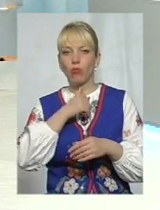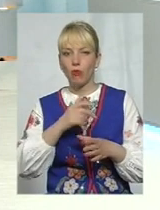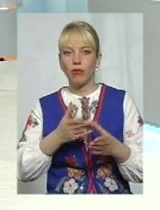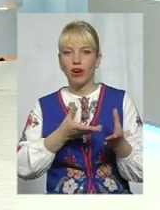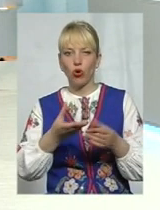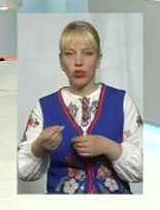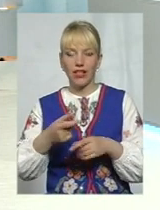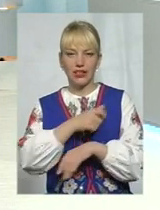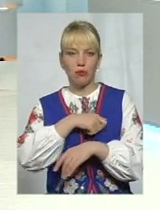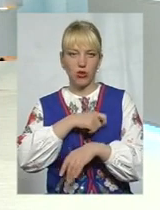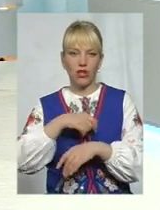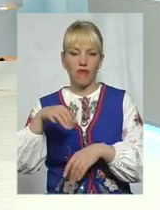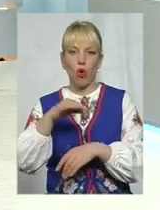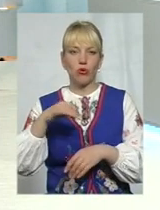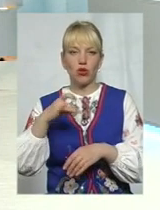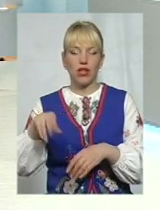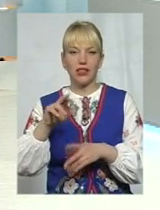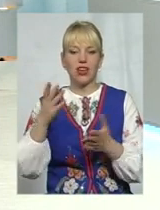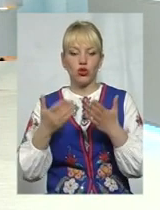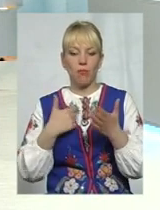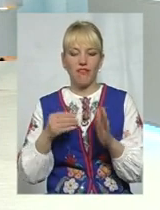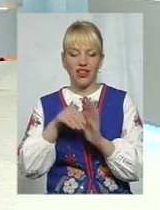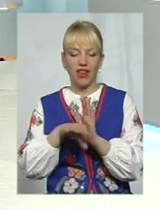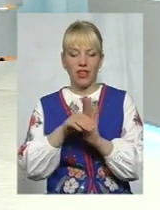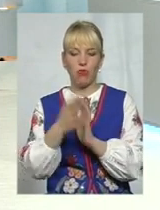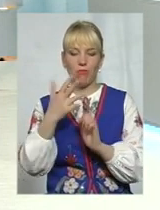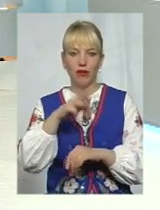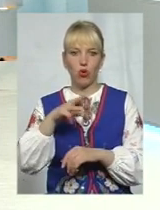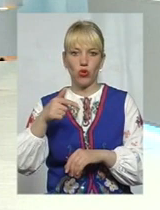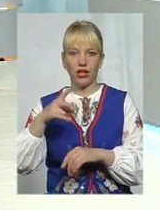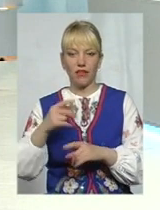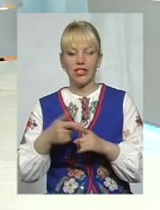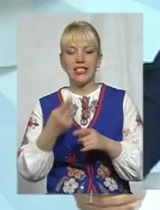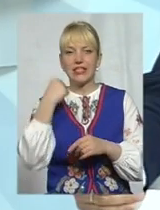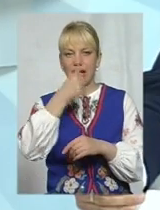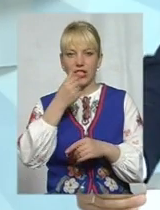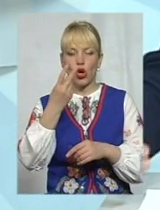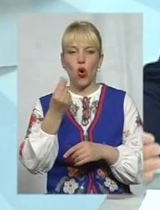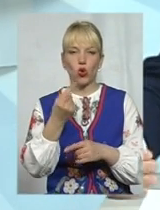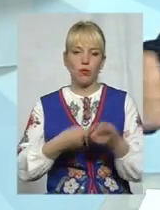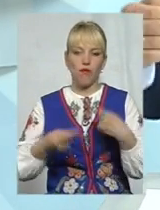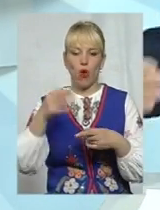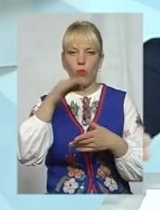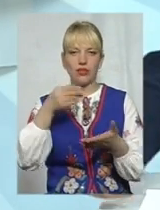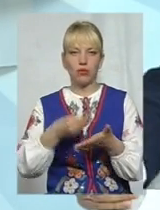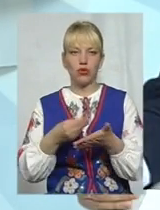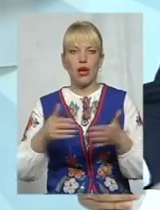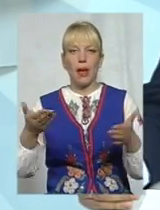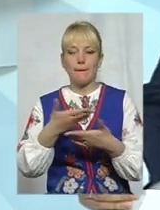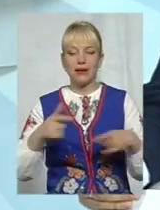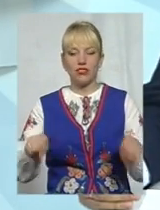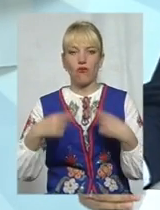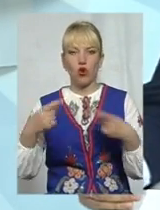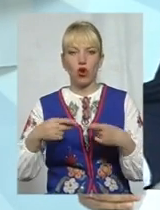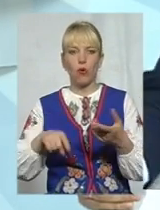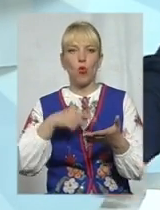ради про те, що якщо ми вкладемо зараз 5 мільйонів гривень, то за рік ми ці гроші повертаємо назад в обласний бюджет, ми створюємо комунальне підприємство